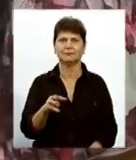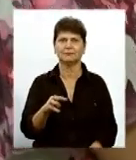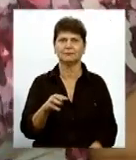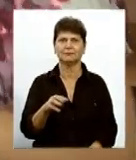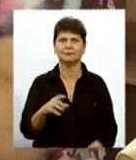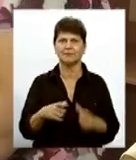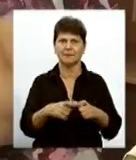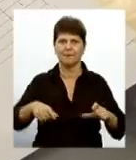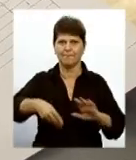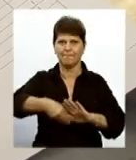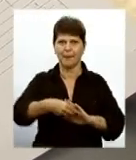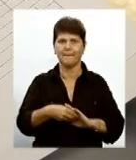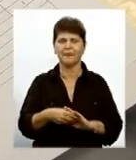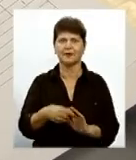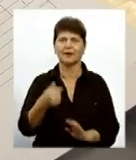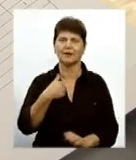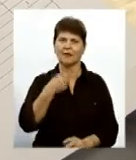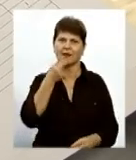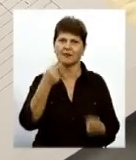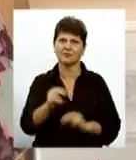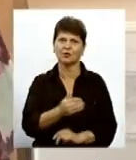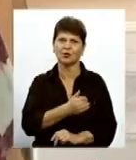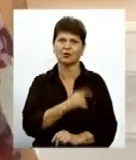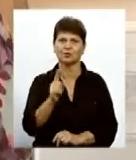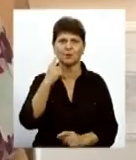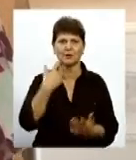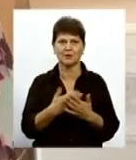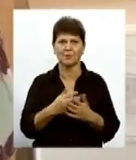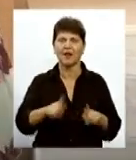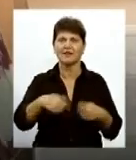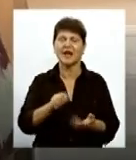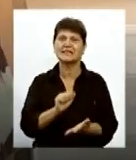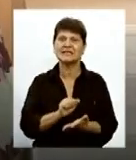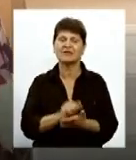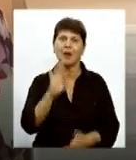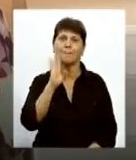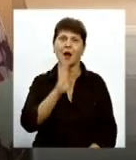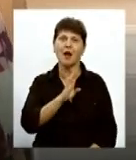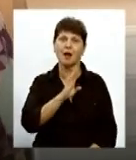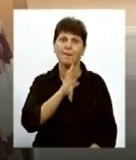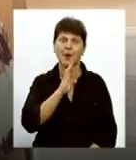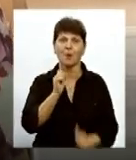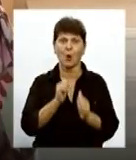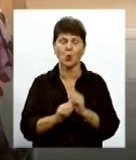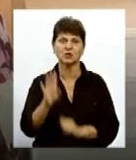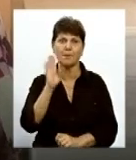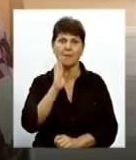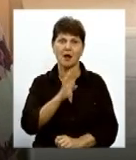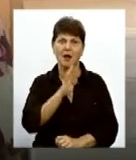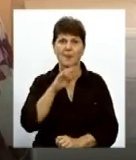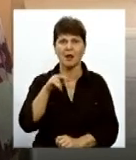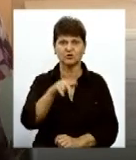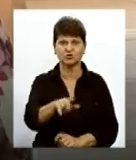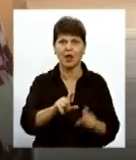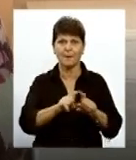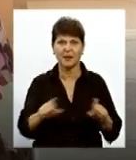пантерси Я би краще хотіла, щоб, наприклад, давали сертифікат мамам І кожна мама йшла в